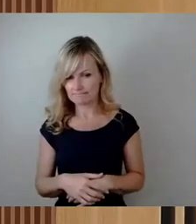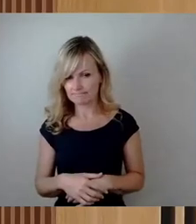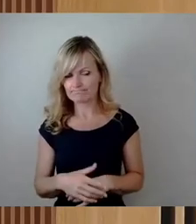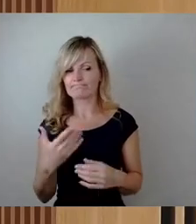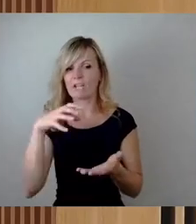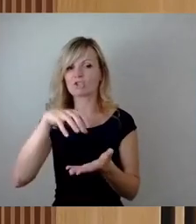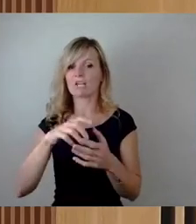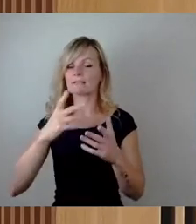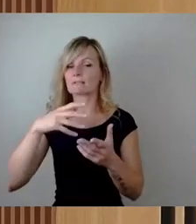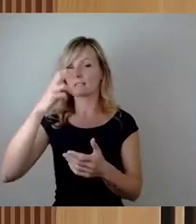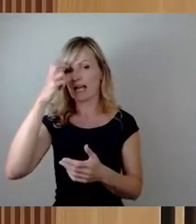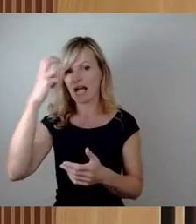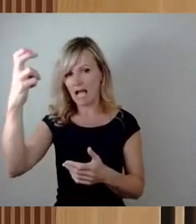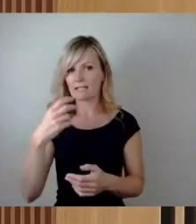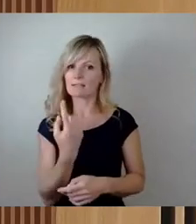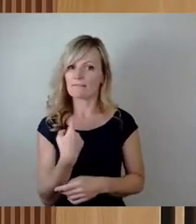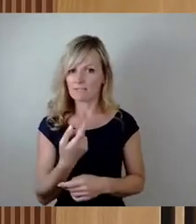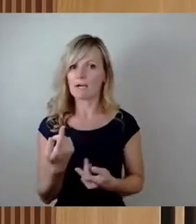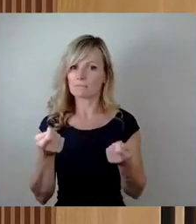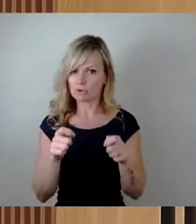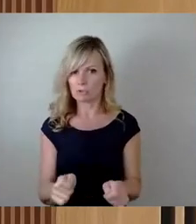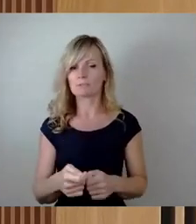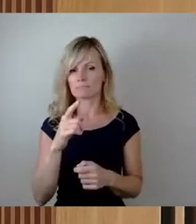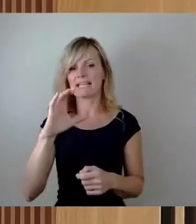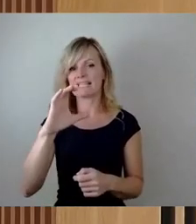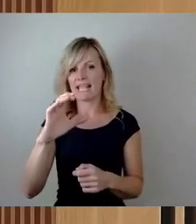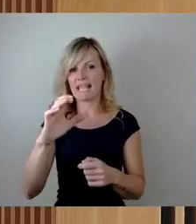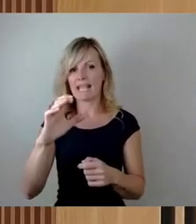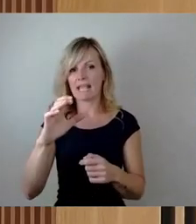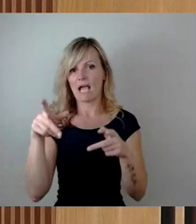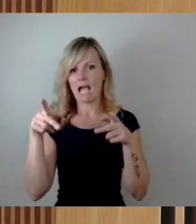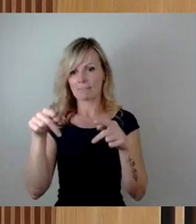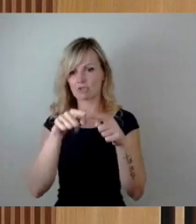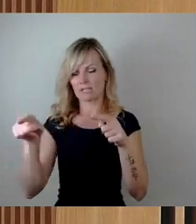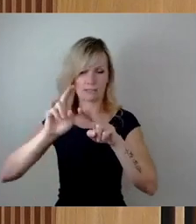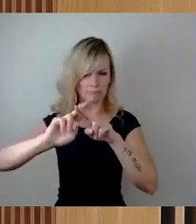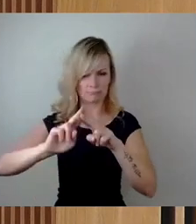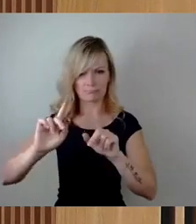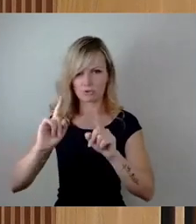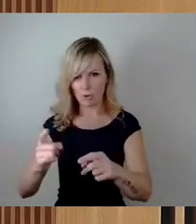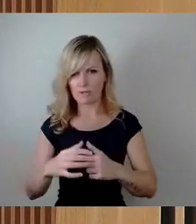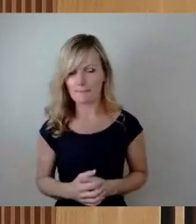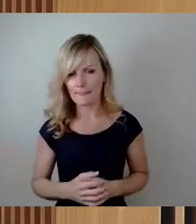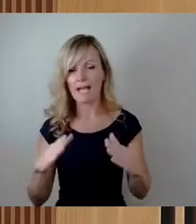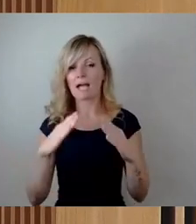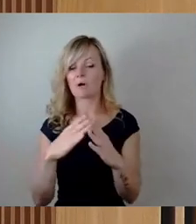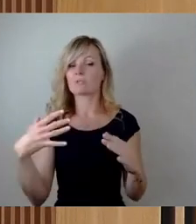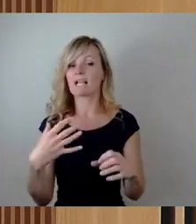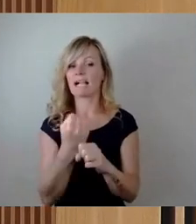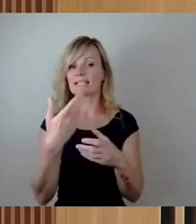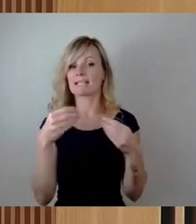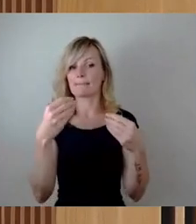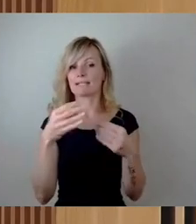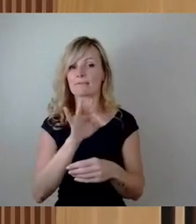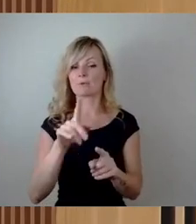des Brückenzuges C beschlossen hat. Also konkret natürlich nur die Vorplanung. Allerdings damit verbunden auch Haushaltsmittel für das Jahr 2024 in